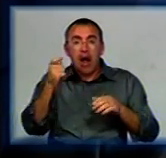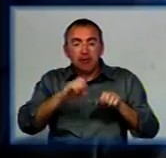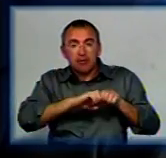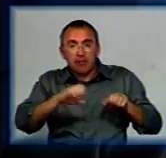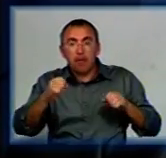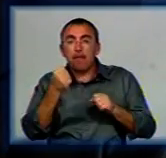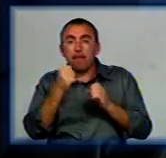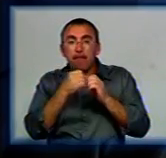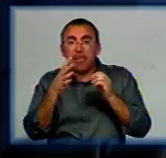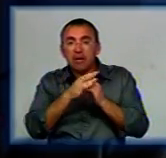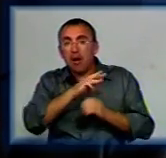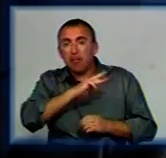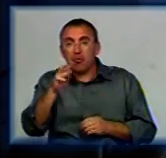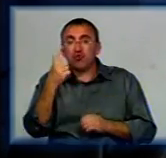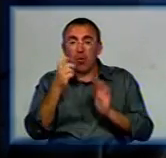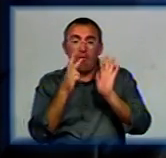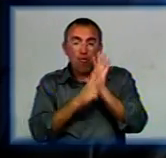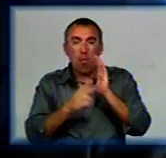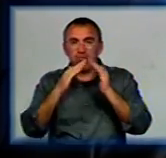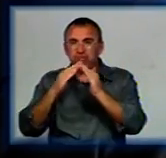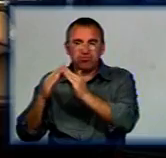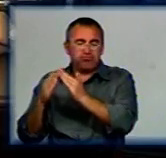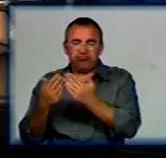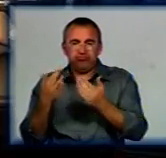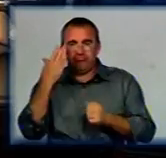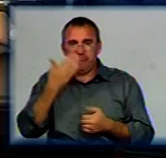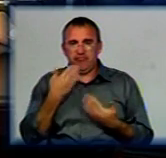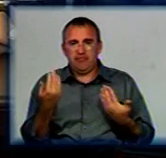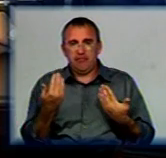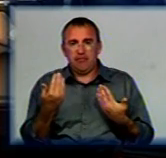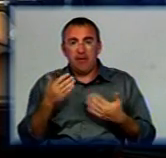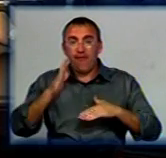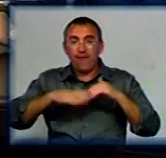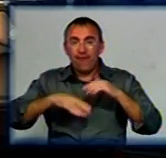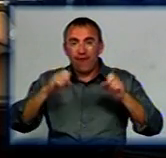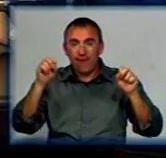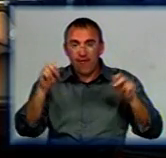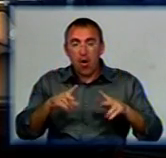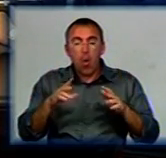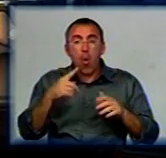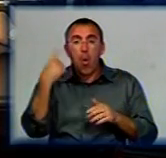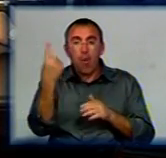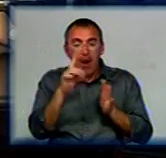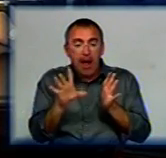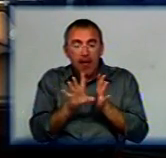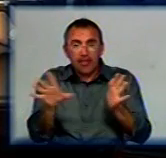15 мільйонів. І 180 будинків, я думаю, це не насильно. Разом з фахівцями Обленерго проаналізувати, які